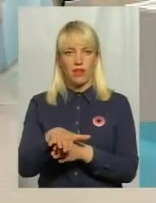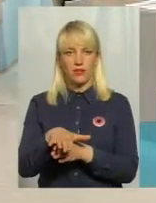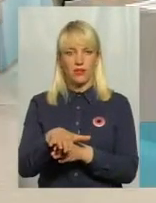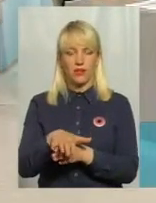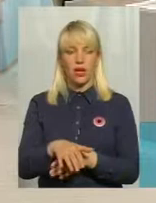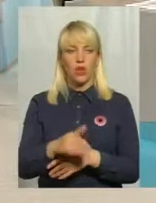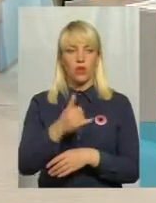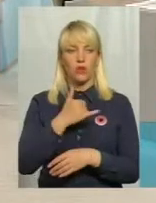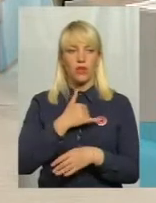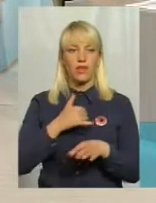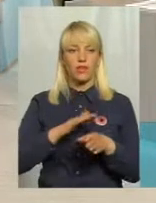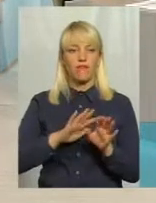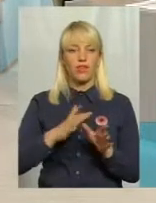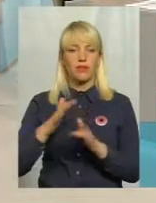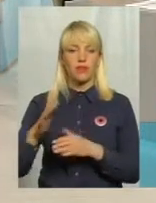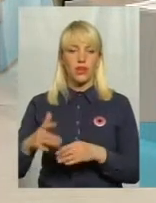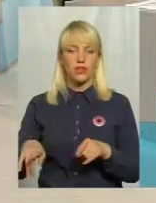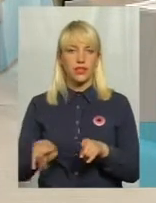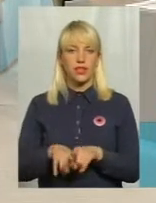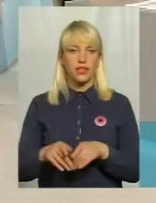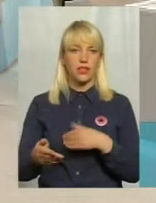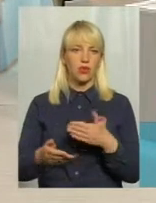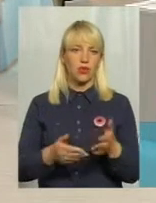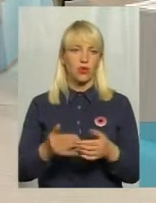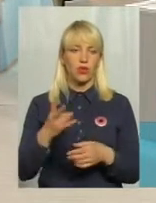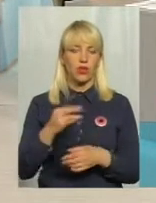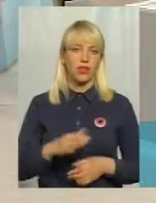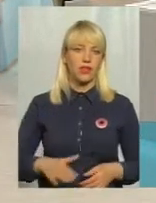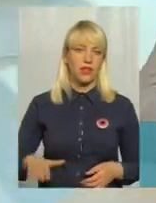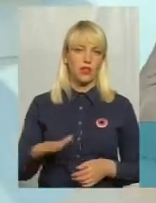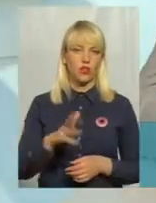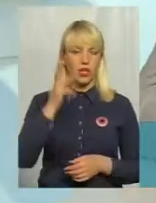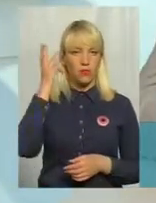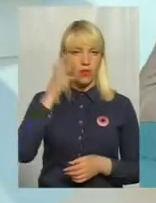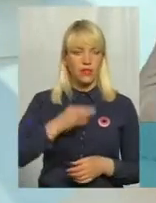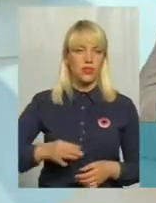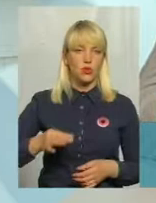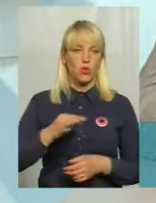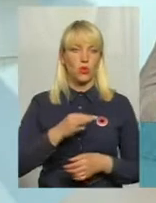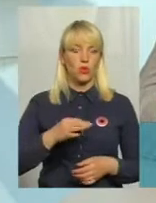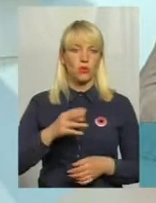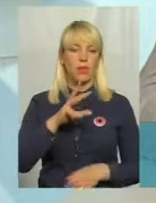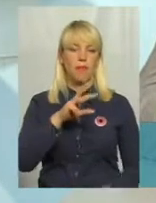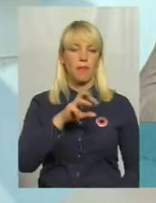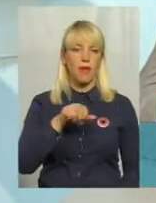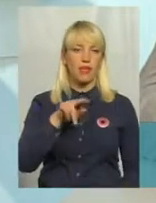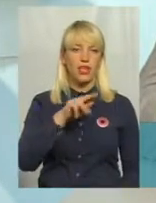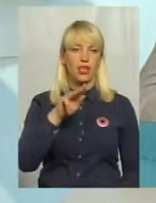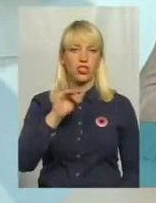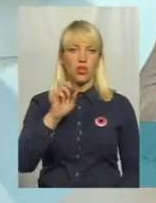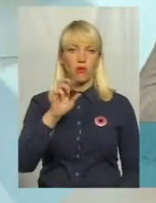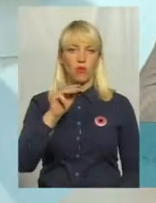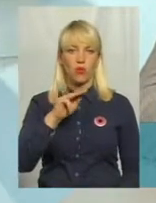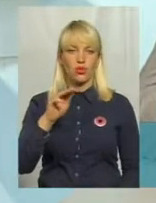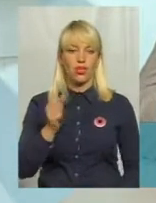У нас відбуваються певні такі кроки, наприклад, на території Хмельницької області в Меджибожі декілька